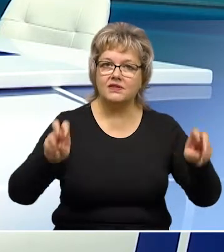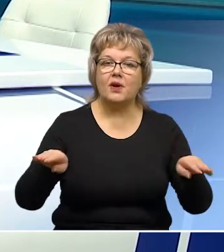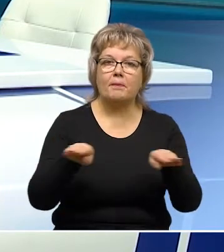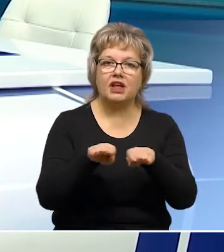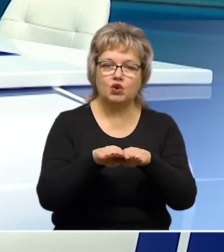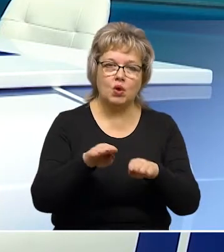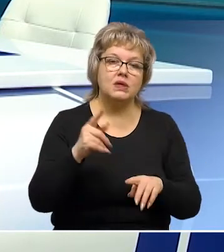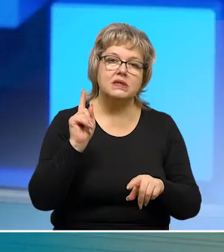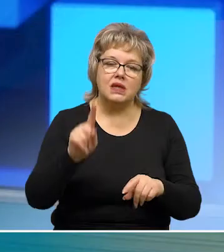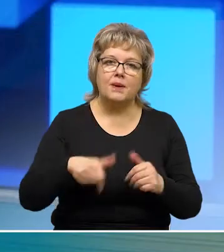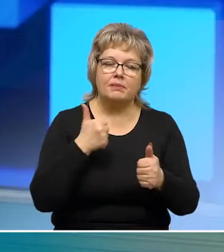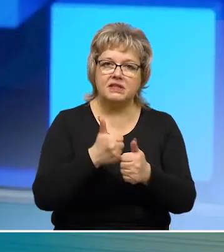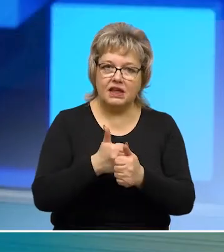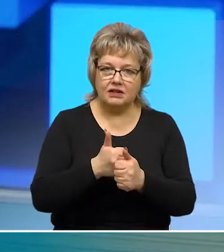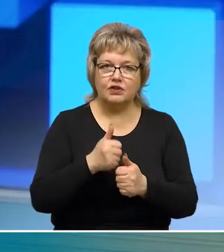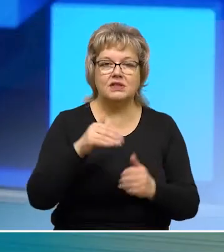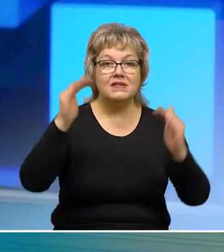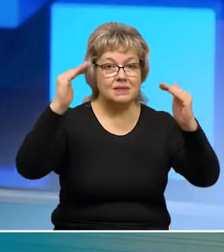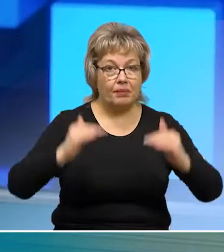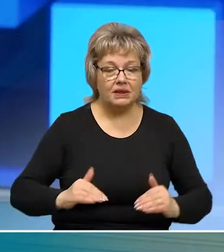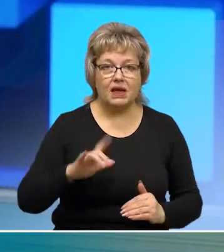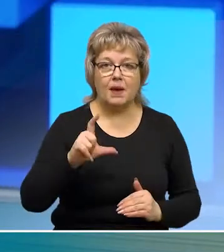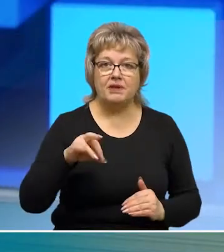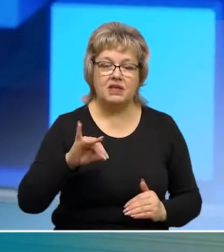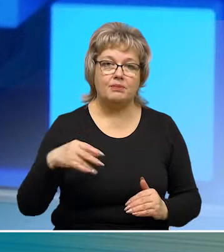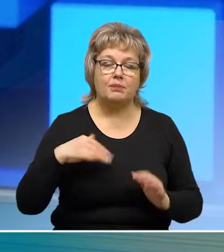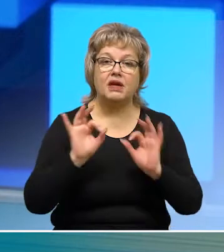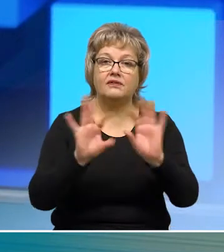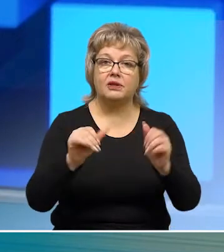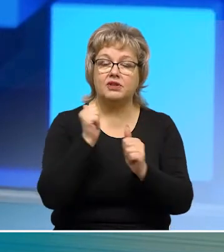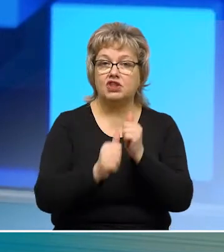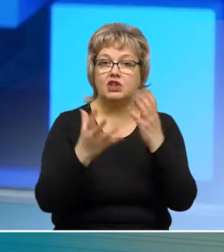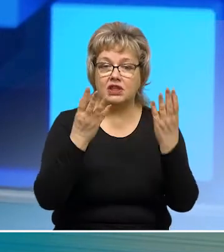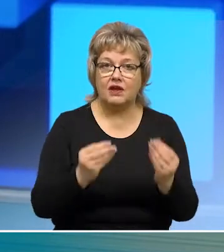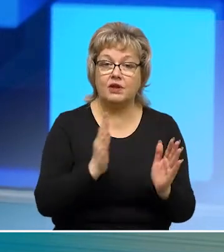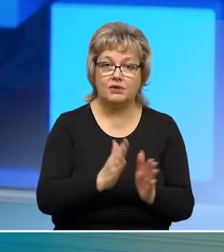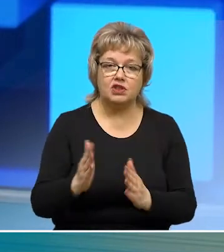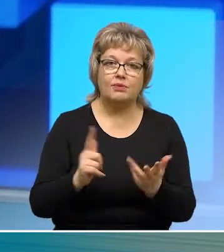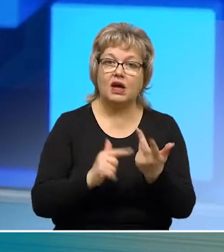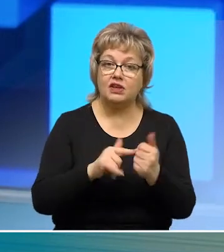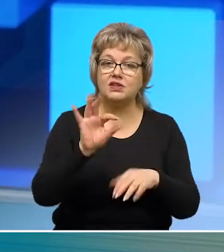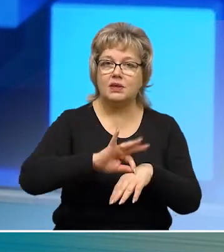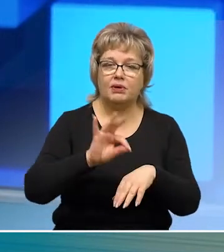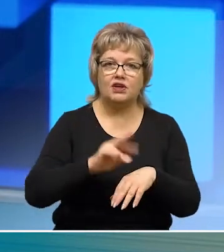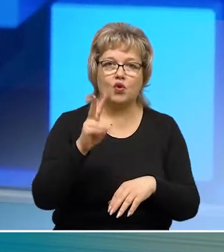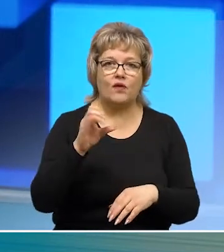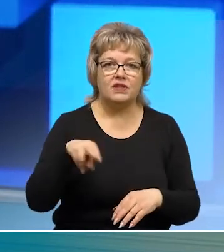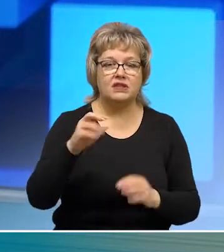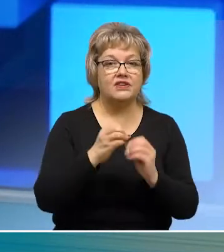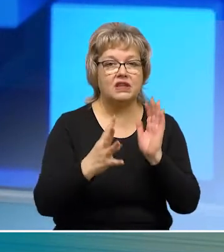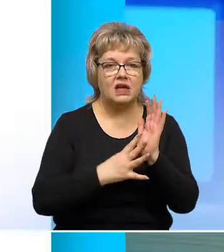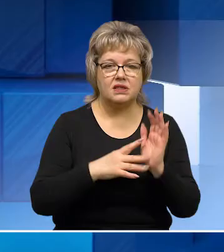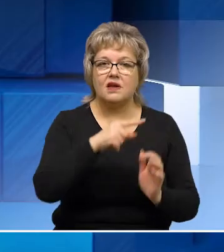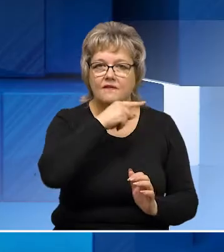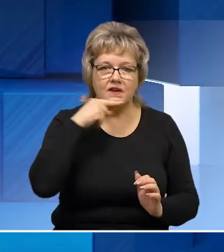называемое плато. За ним последует спад эпидемии. Мы продолжаем информировать вас в ежедневном режиме о количестве заболевших COVID